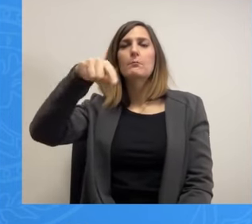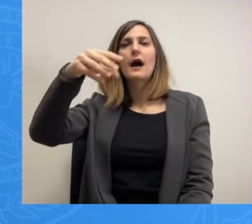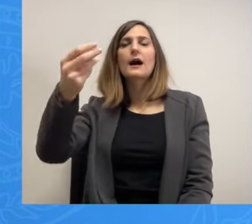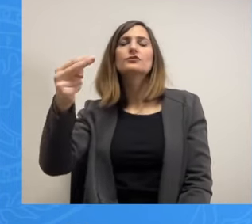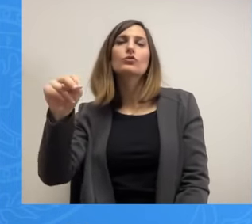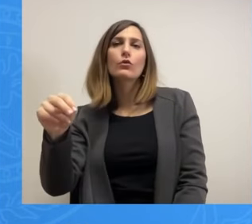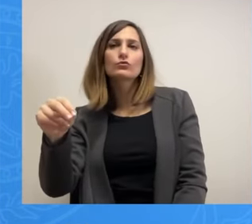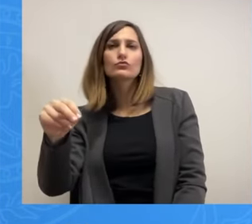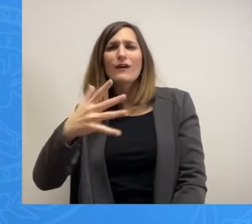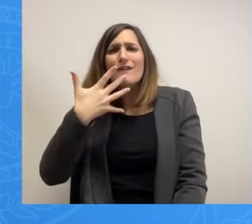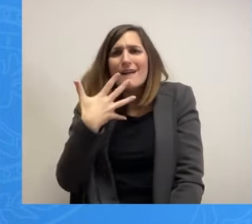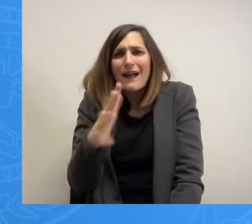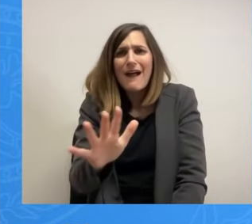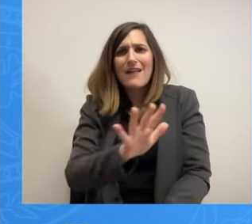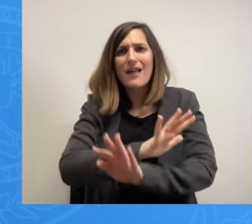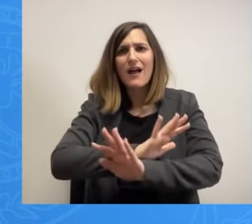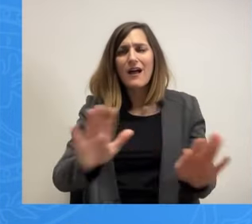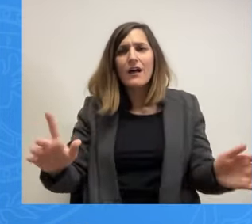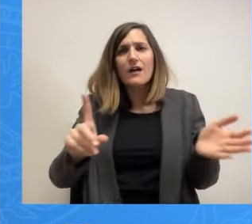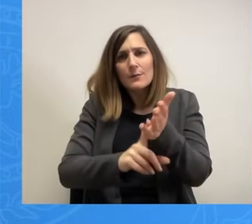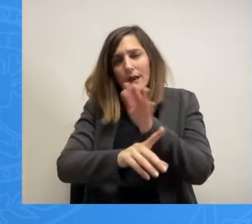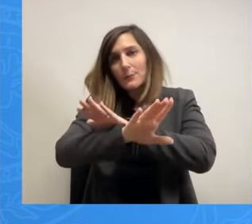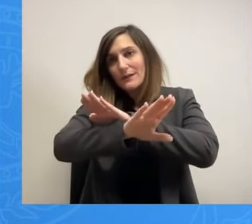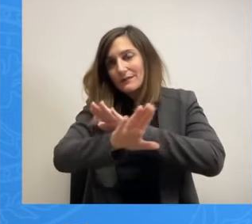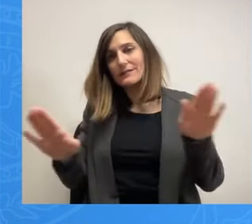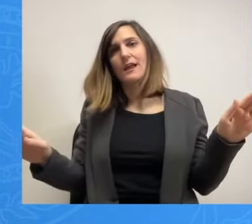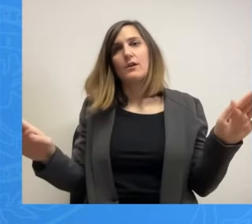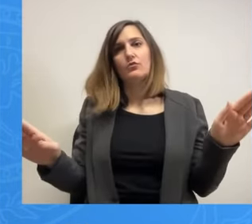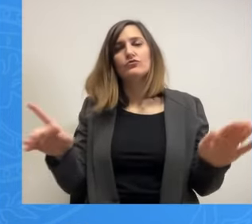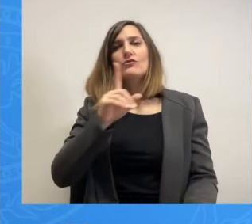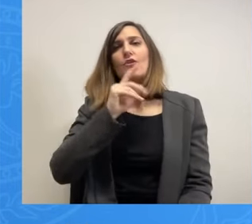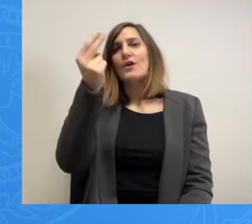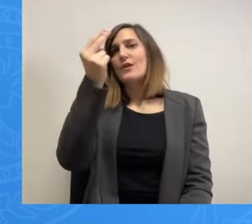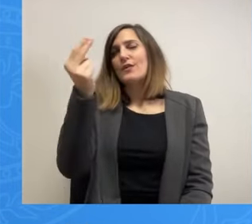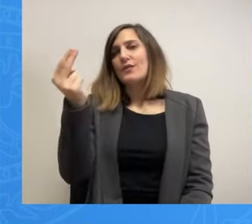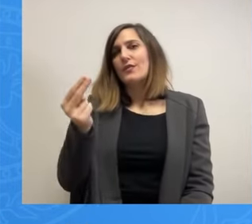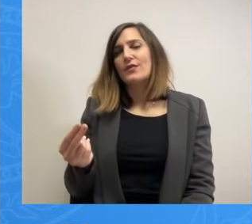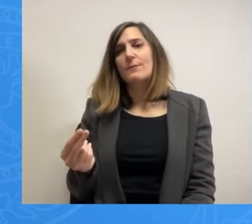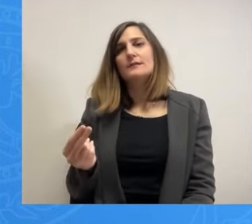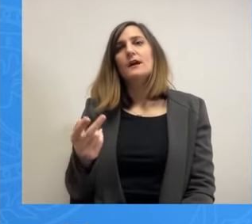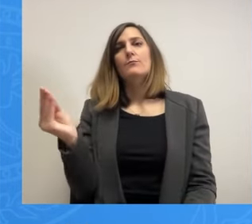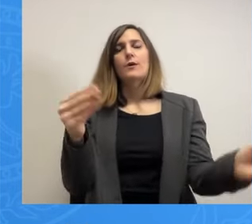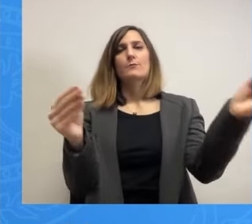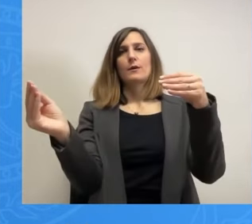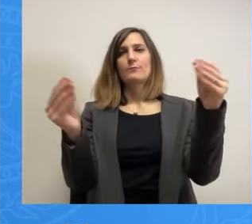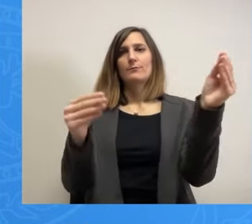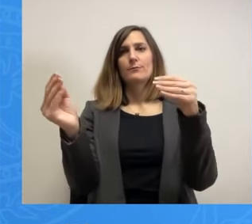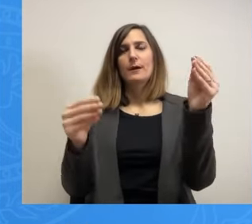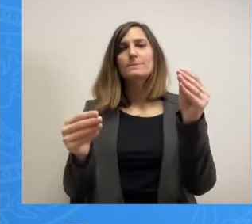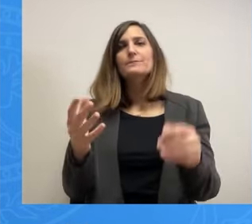δοθεί ένα τέλος. Στα θέματα εντάχει που θέλουμε εμείς να βάλουμε. Καταρχάς υπάρχει το αίτημα